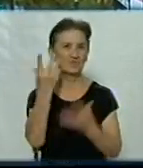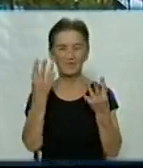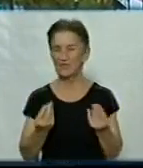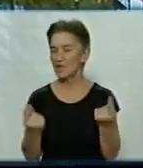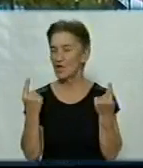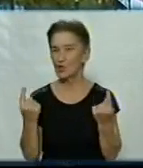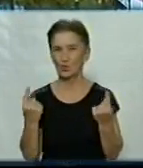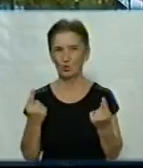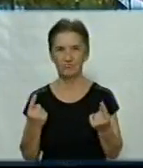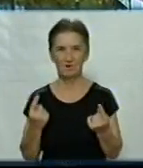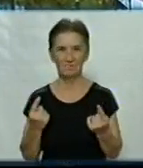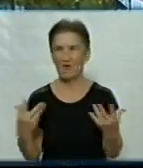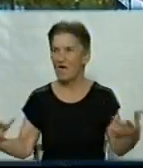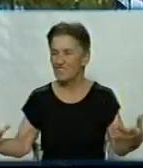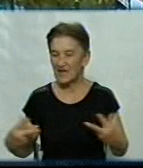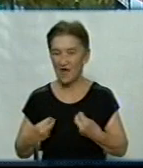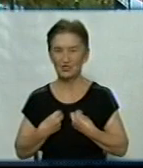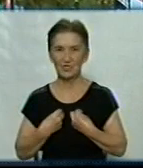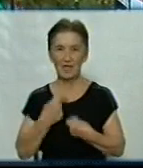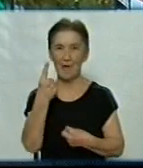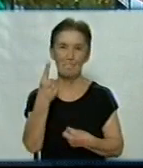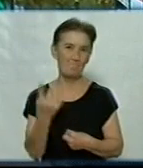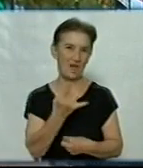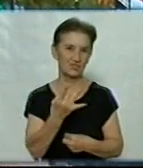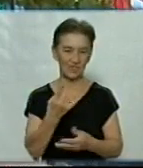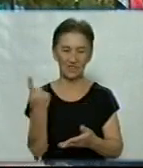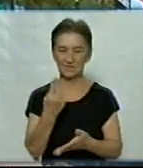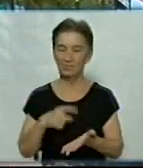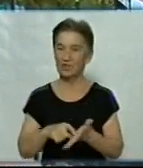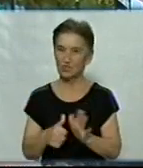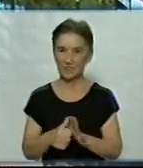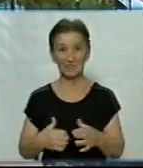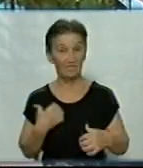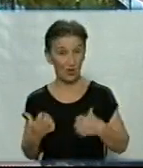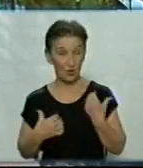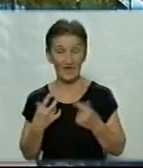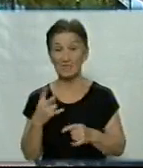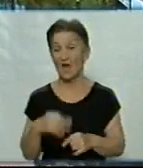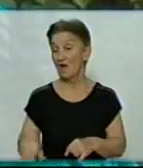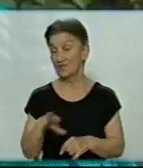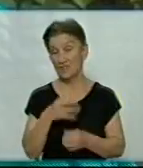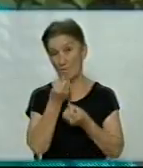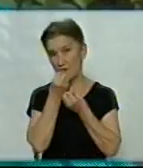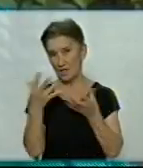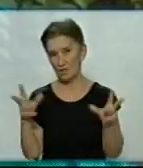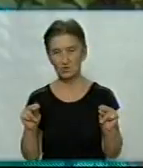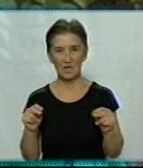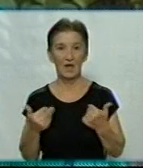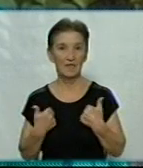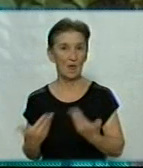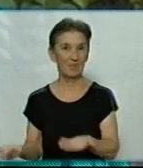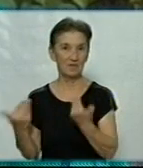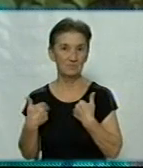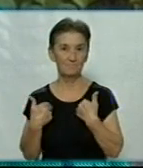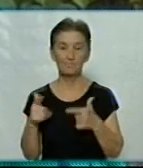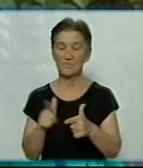Перший раз перший клас. Дуже хвилювалися, але все благополучно пройшло. Нам запропонували або